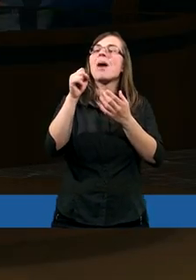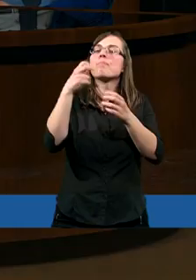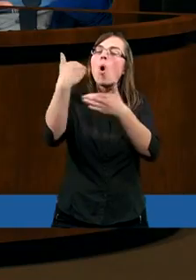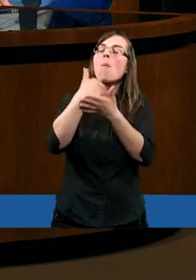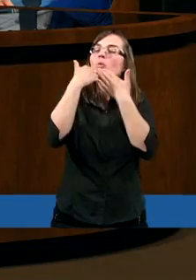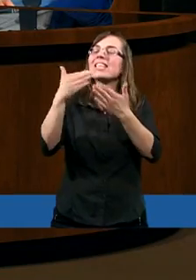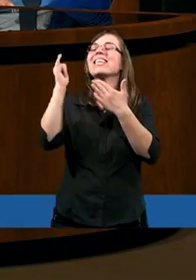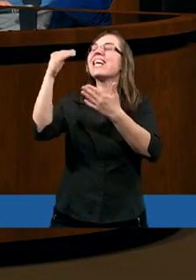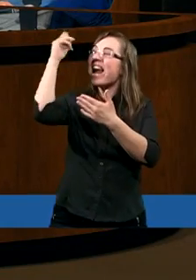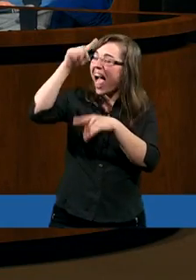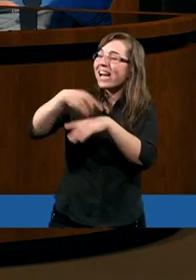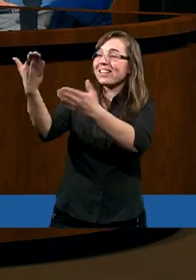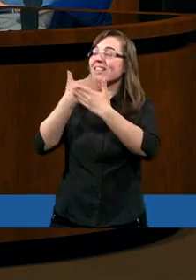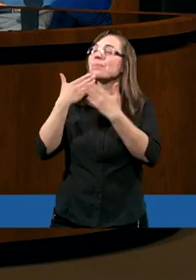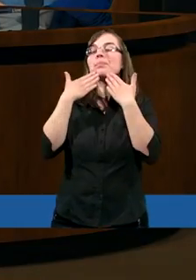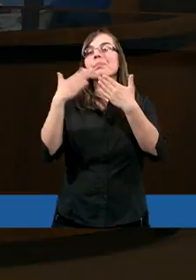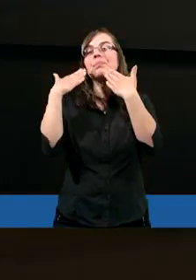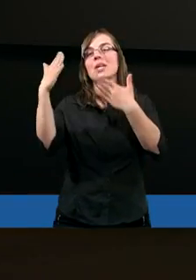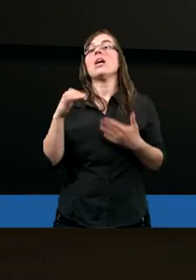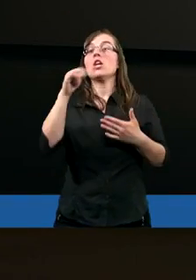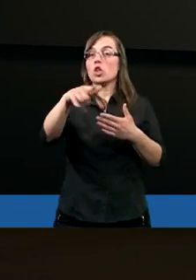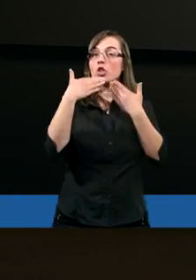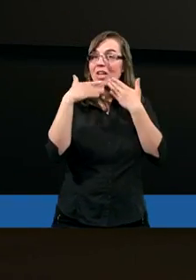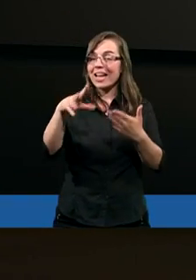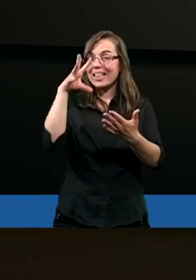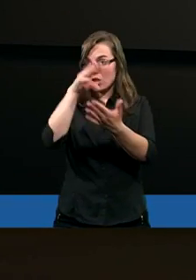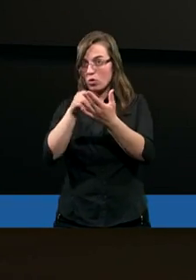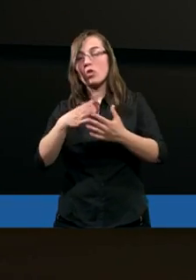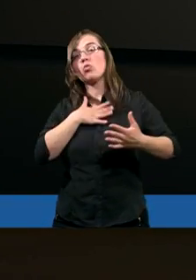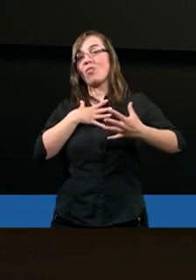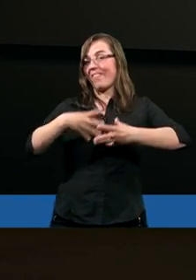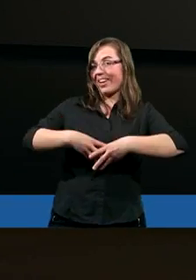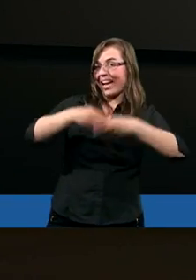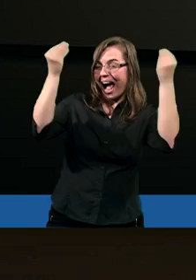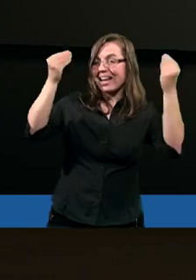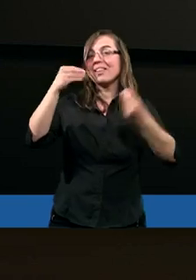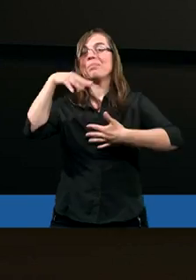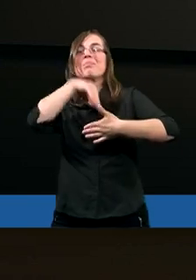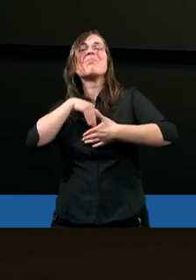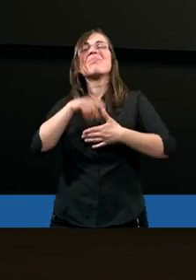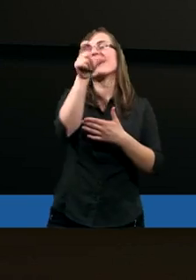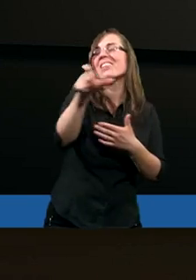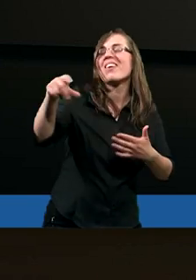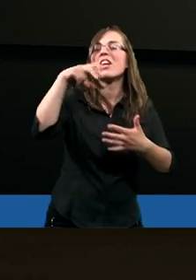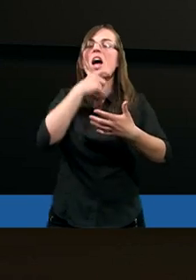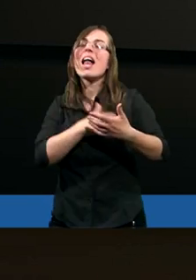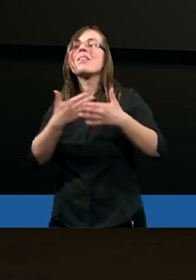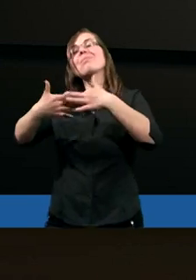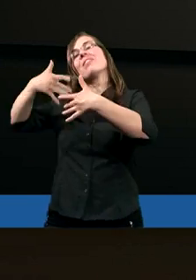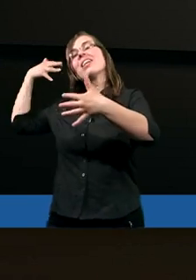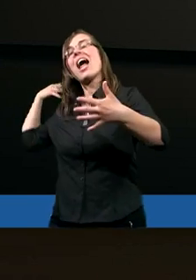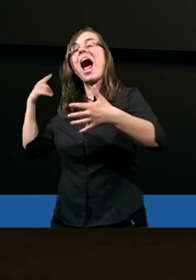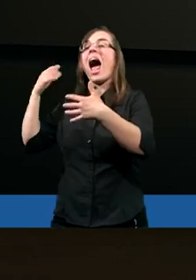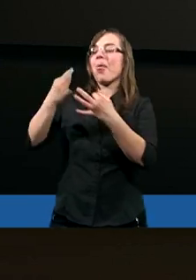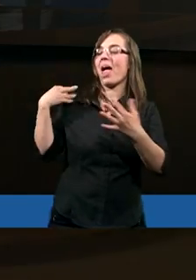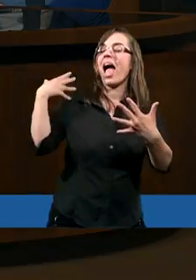A czy dzięki tym doświadczeniom wzrastamy, czy nie? Czy jakbyście spojrzeli na siebie sprzed pięciu czy dziesięciu lat? Jesteście